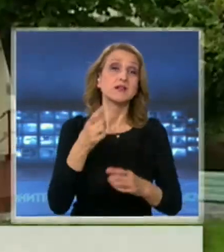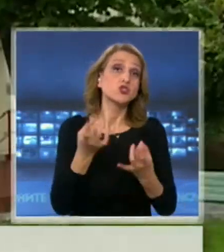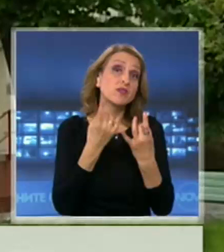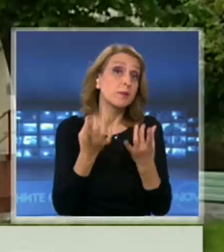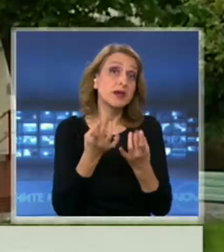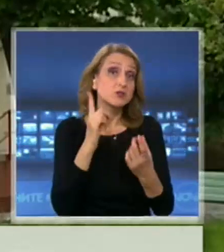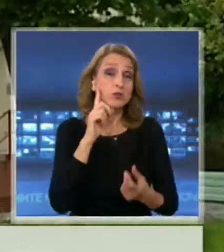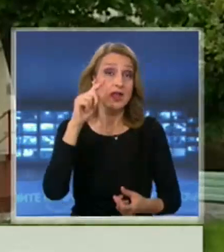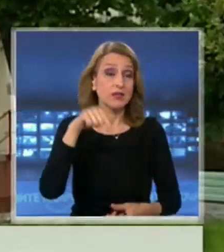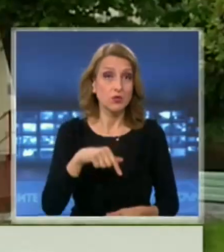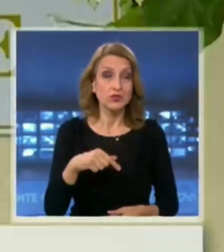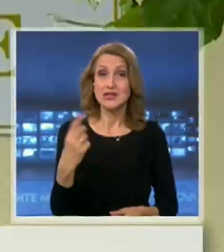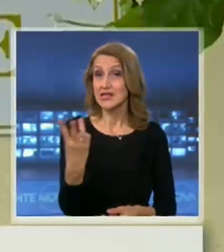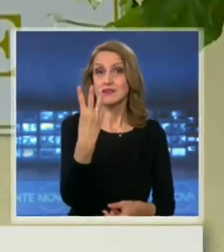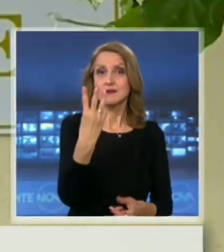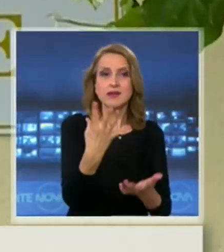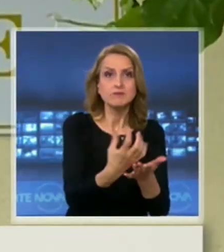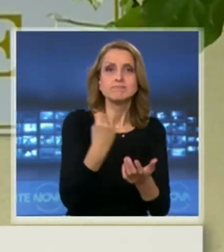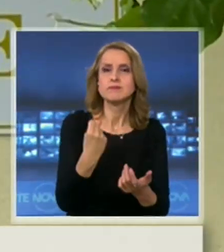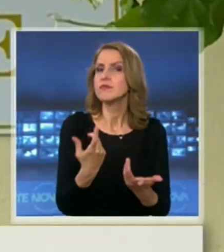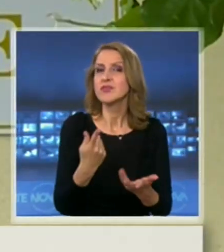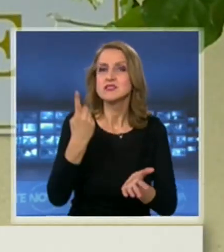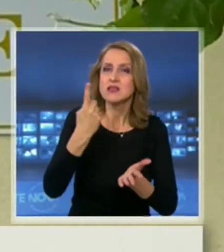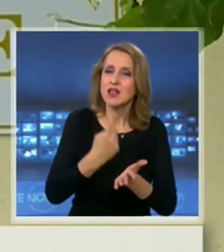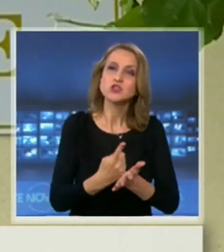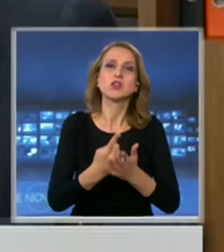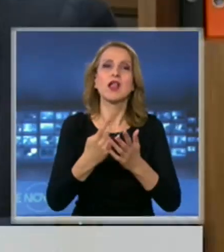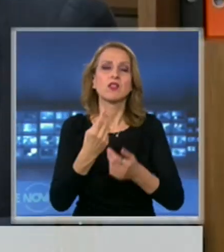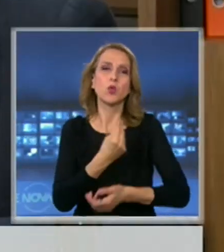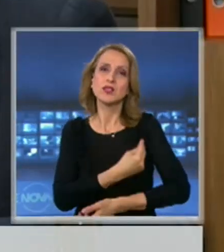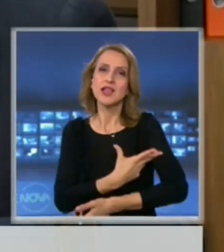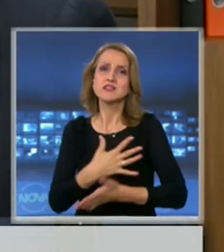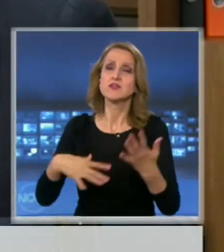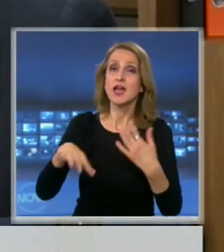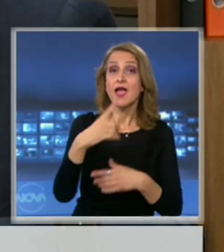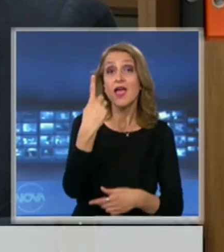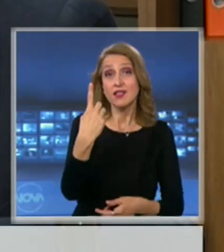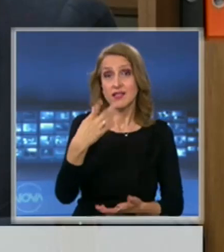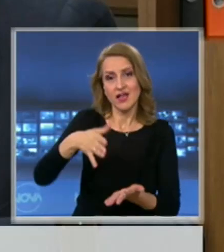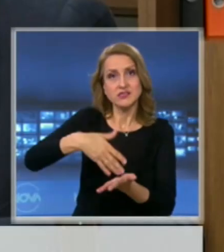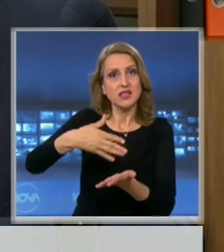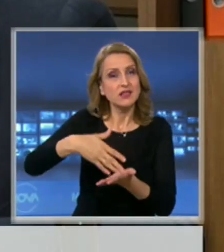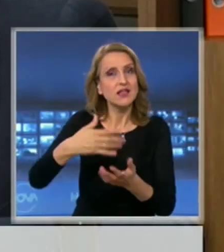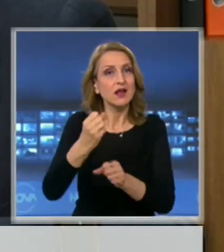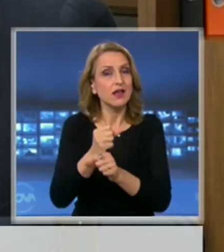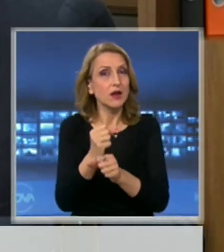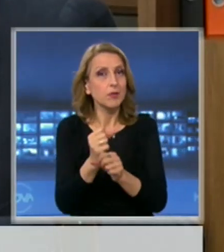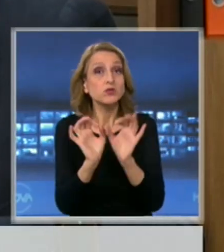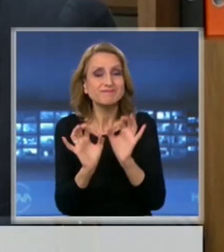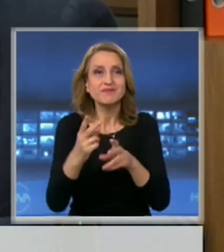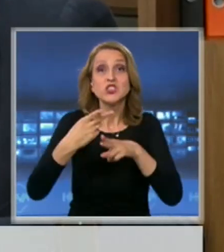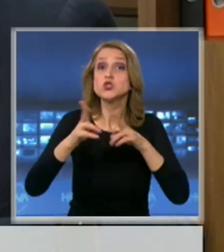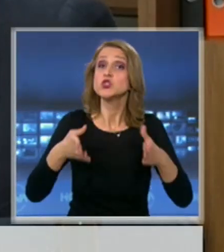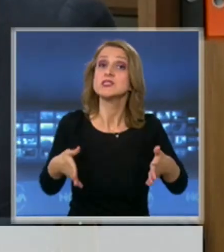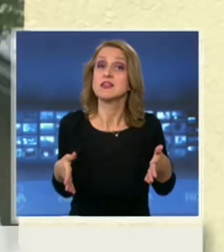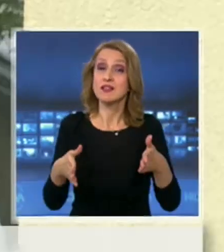Трите заразени медицински лица са открити при задължителното тестване на цялата смяна. Една санитарка е работила в чистия